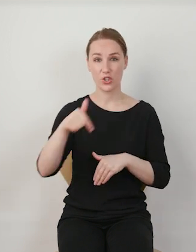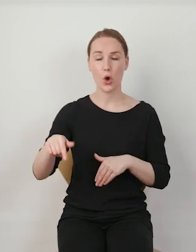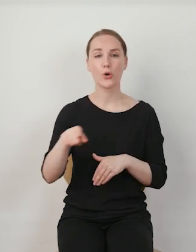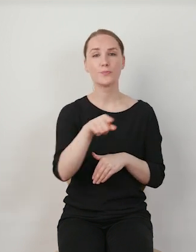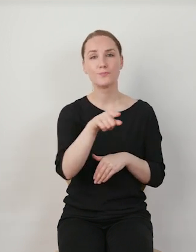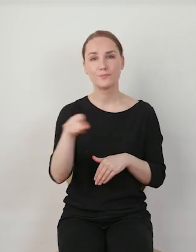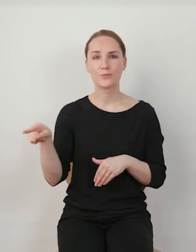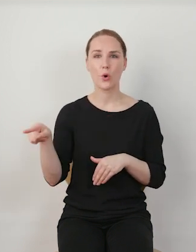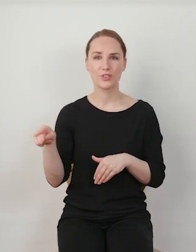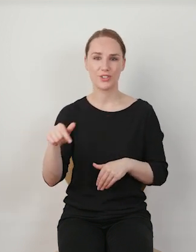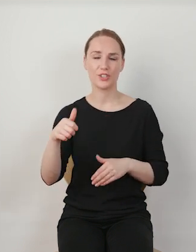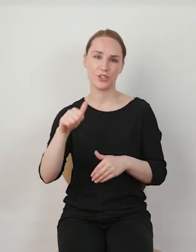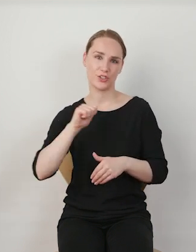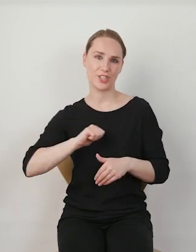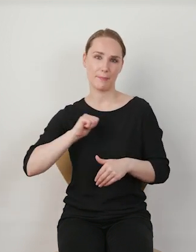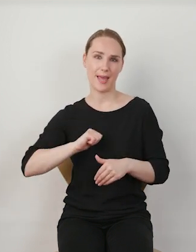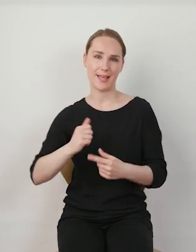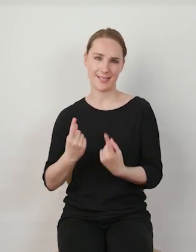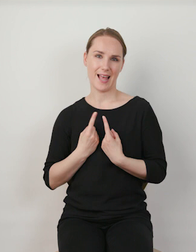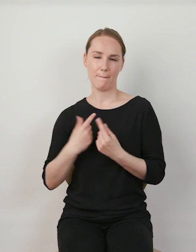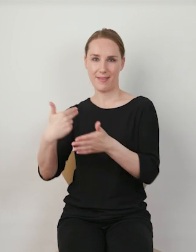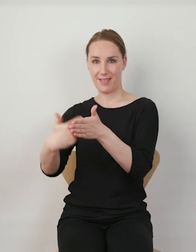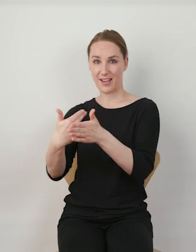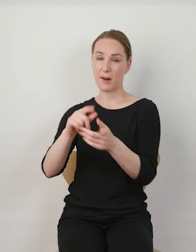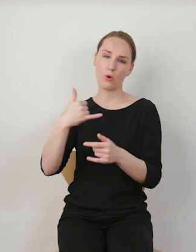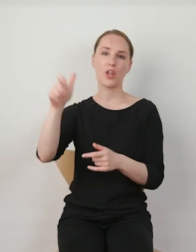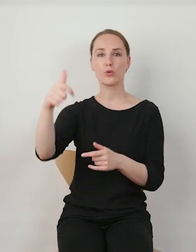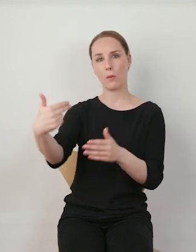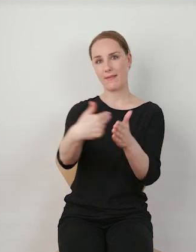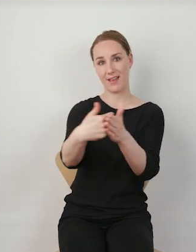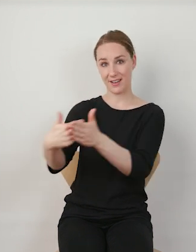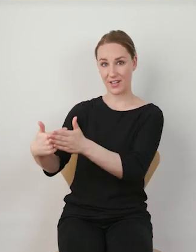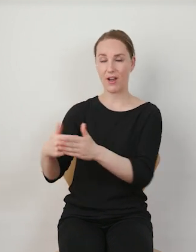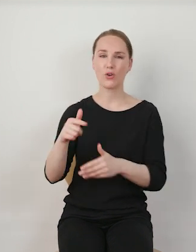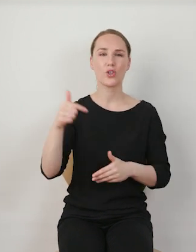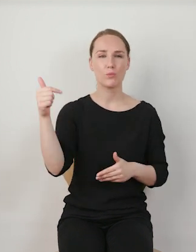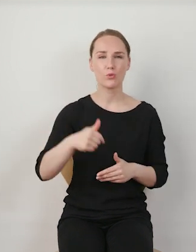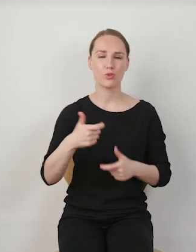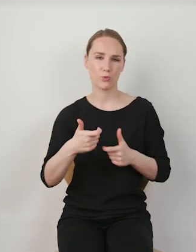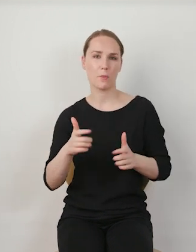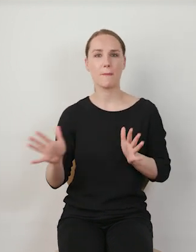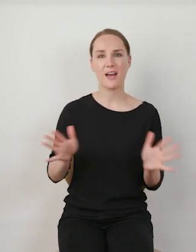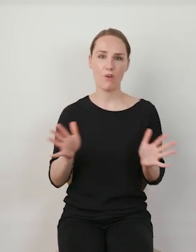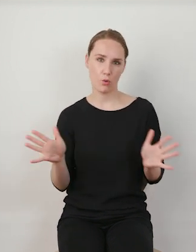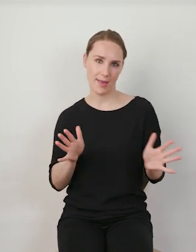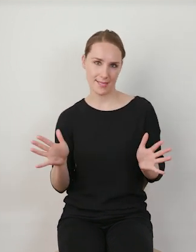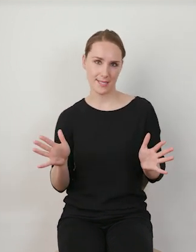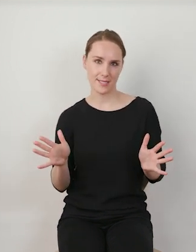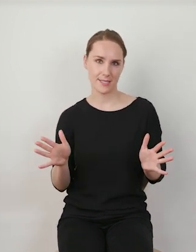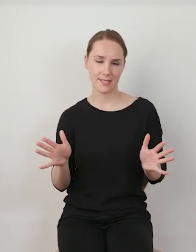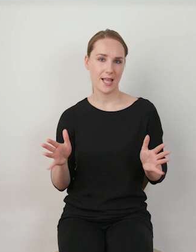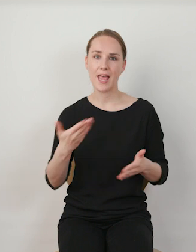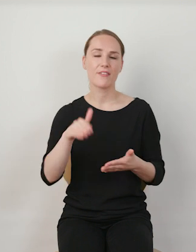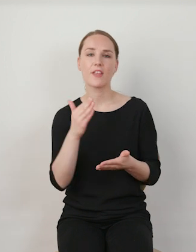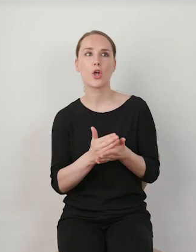same siebie nagrywają, bądź też są nagrywane, a tym samym muszą przedstawić jakiś performance. To nie jest